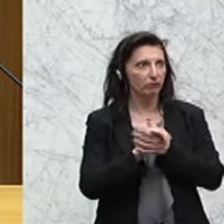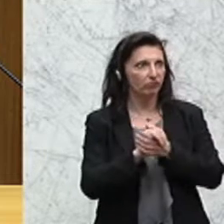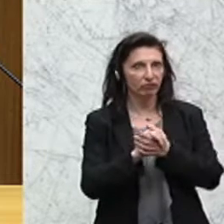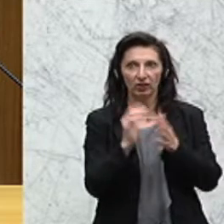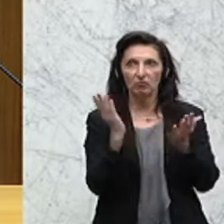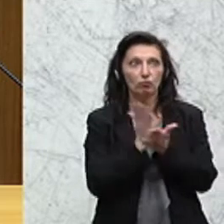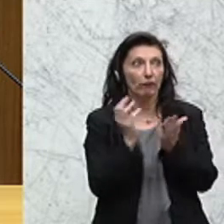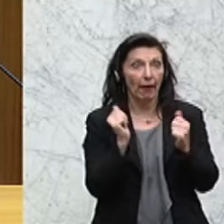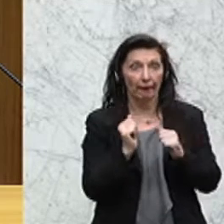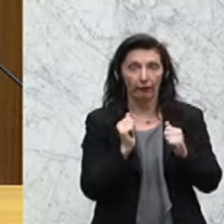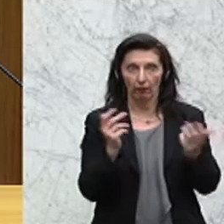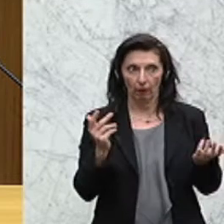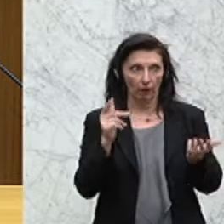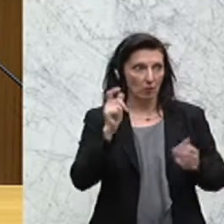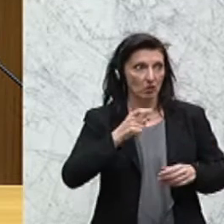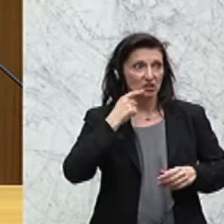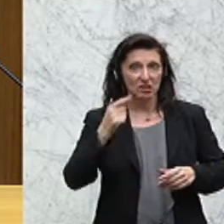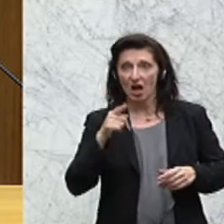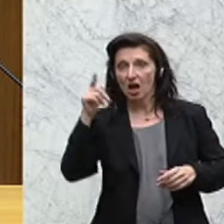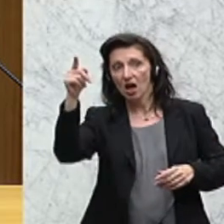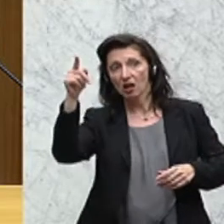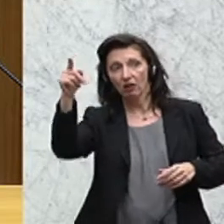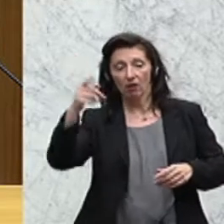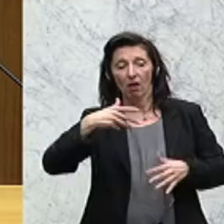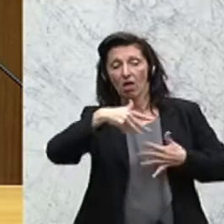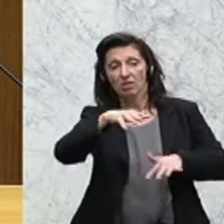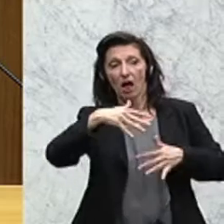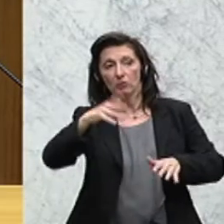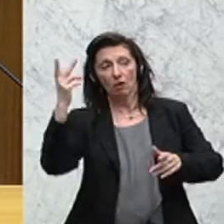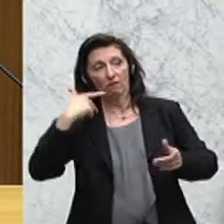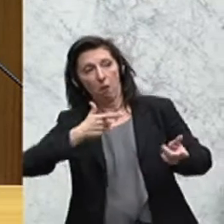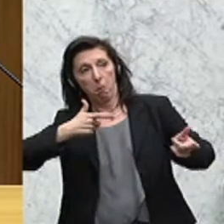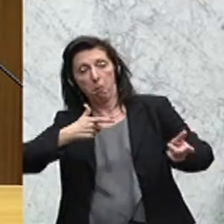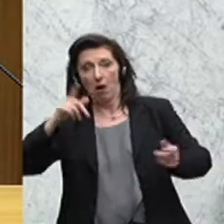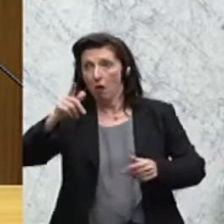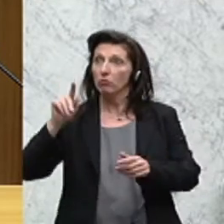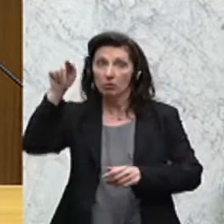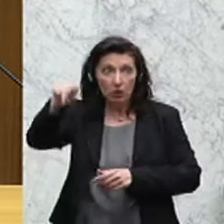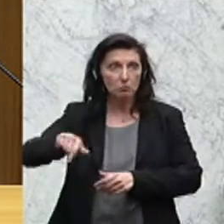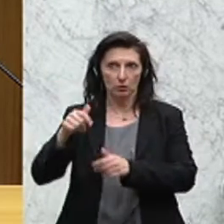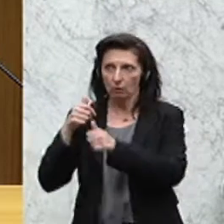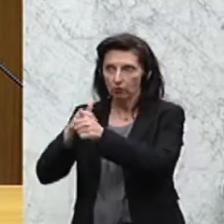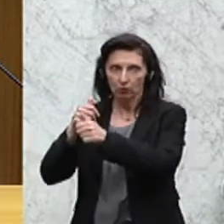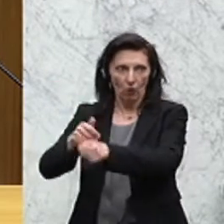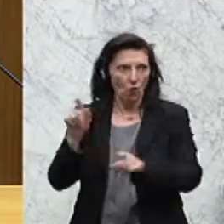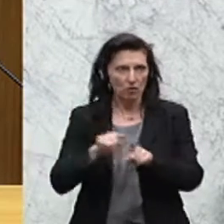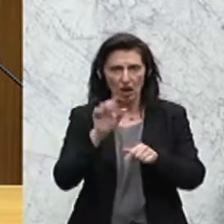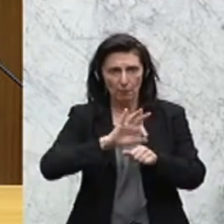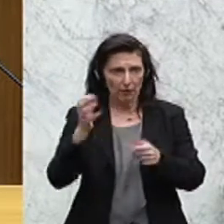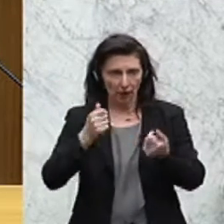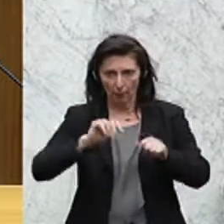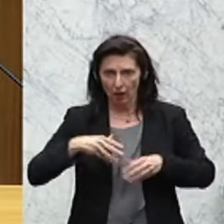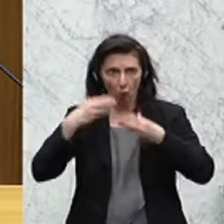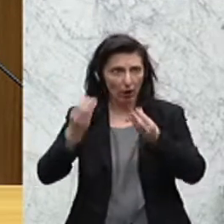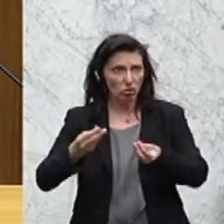jemanden, der ankündigt, die Heckenschützen, die auf die Maitan-Demonstranten geschützt haben, werden verfolgt und an dem Tag der Machtübernahme seither wird